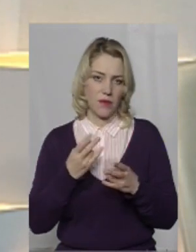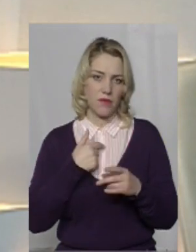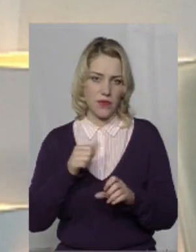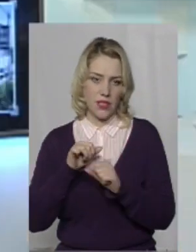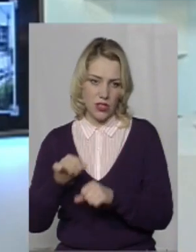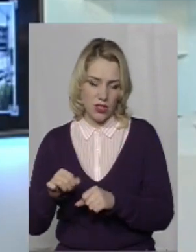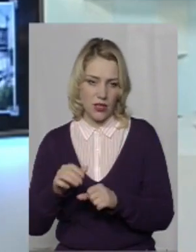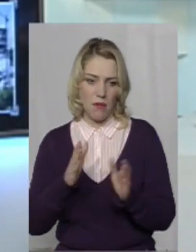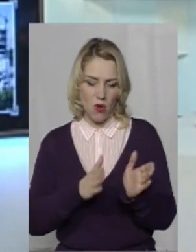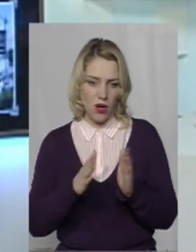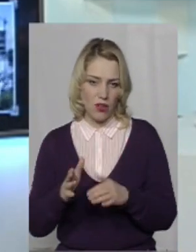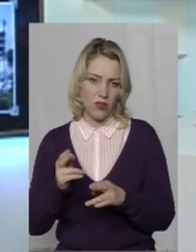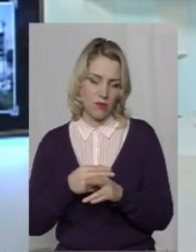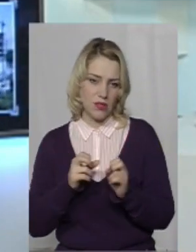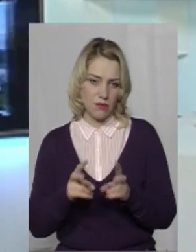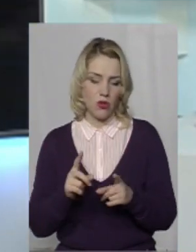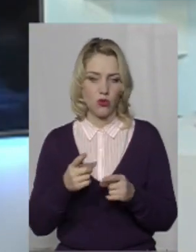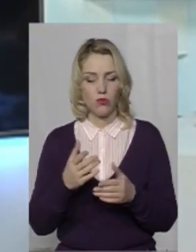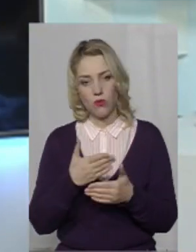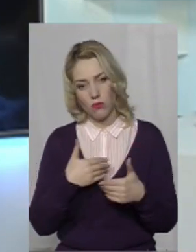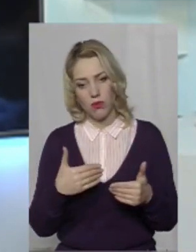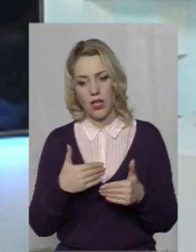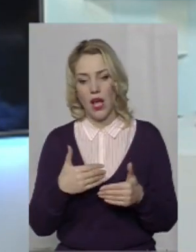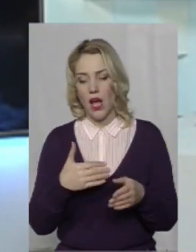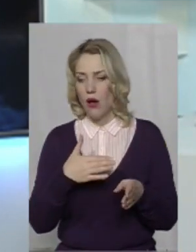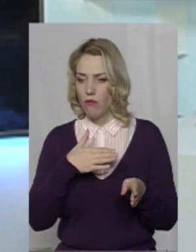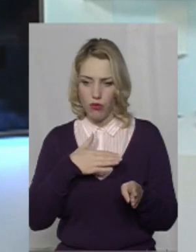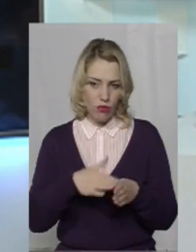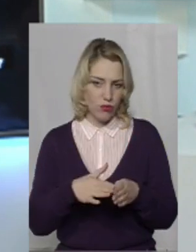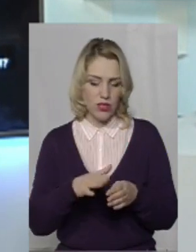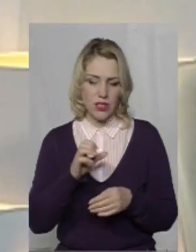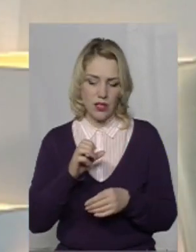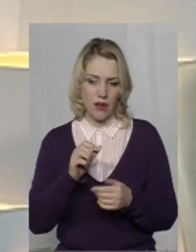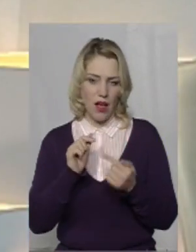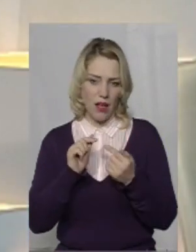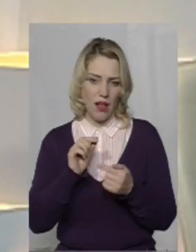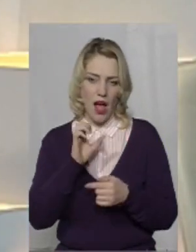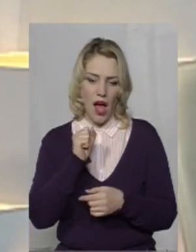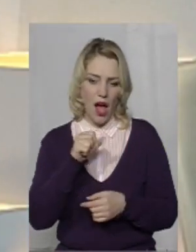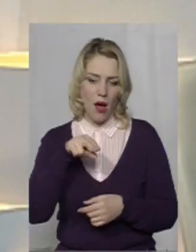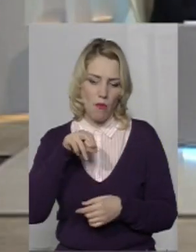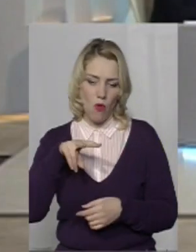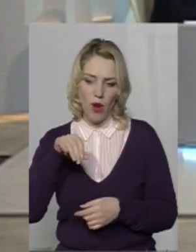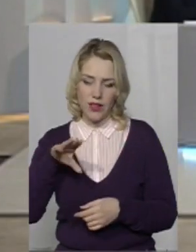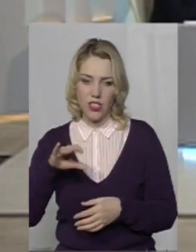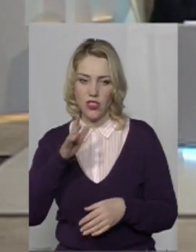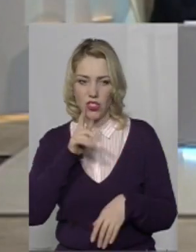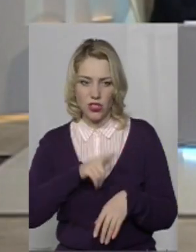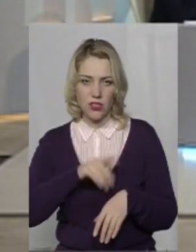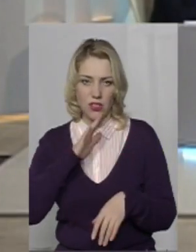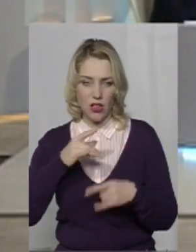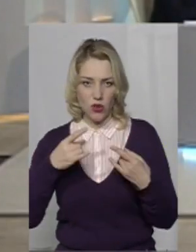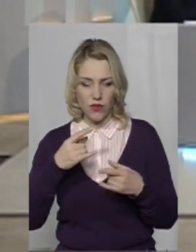громадську безпеку. Тому ми абсолютно аполітичні і будемо діяти в рамках діючого законодавства. Час нашого ефіру